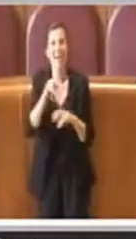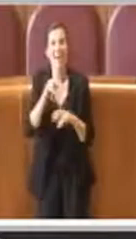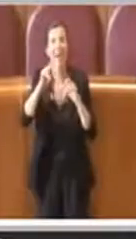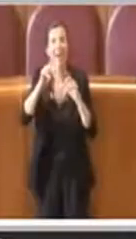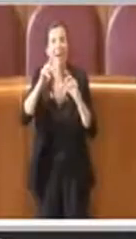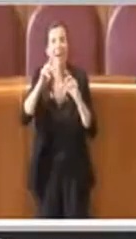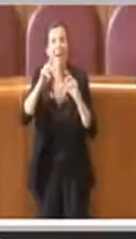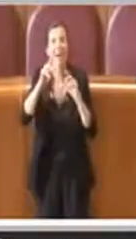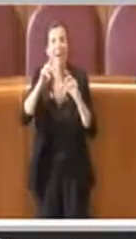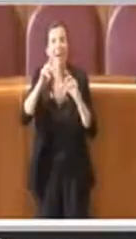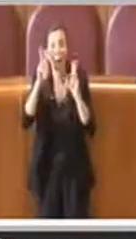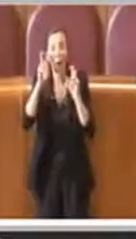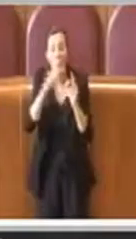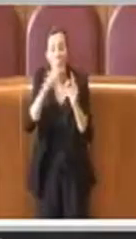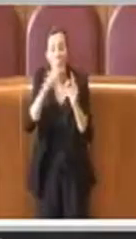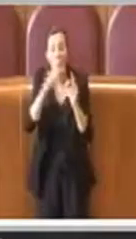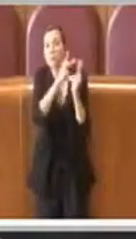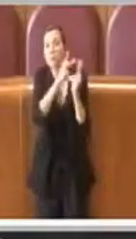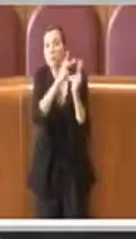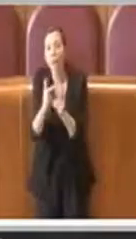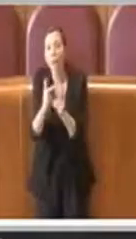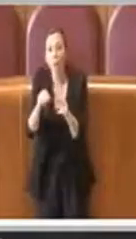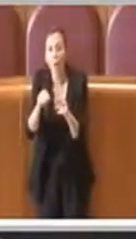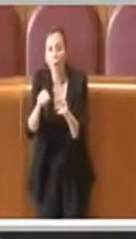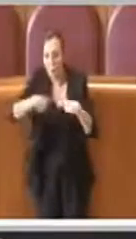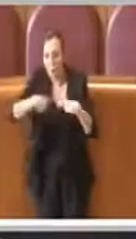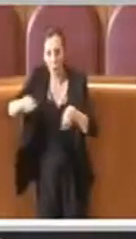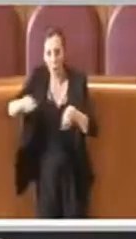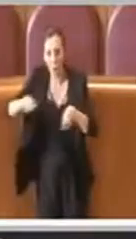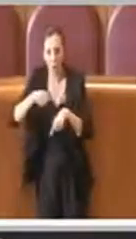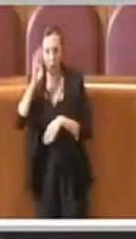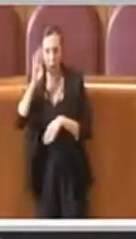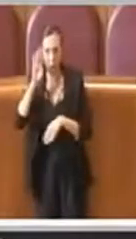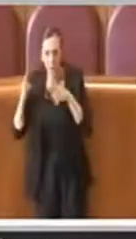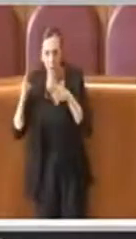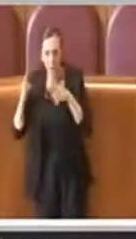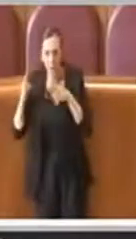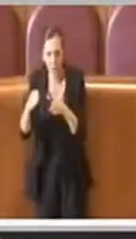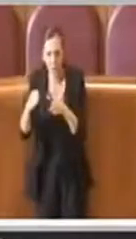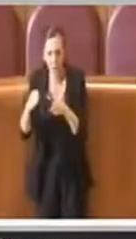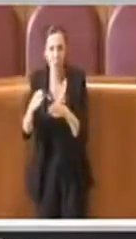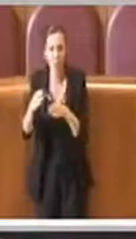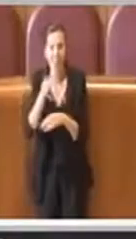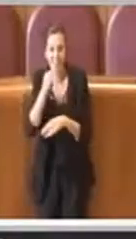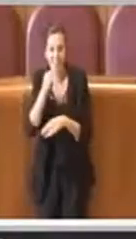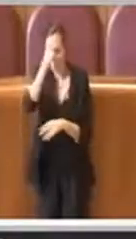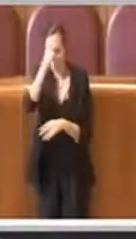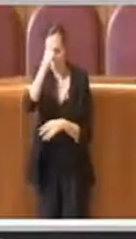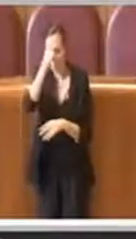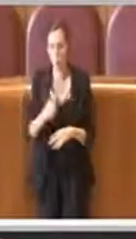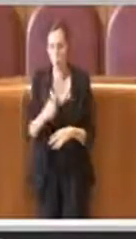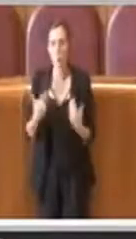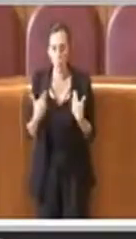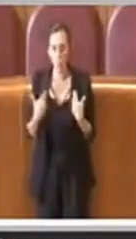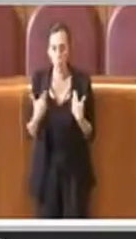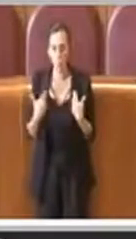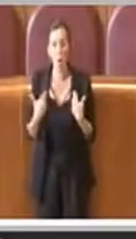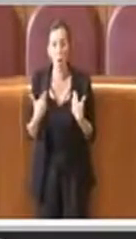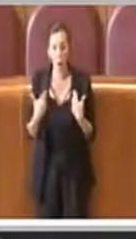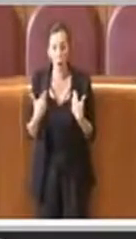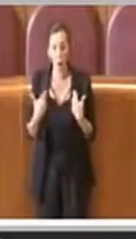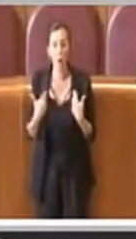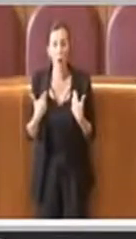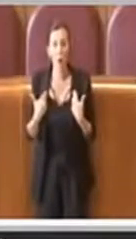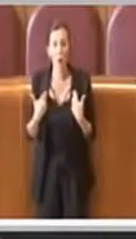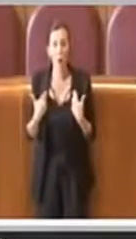nostra attenzione. Credo che noi nell'esercizio delle nostre funzioni siamo anche chiamati